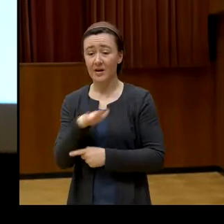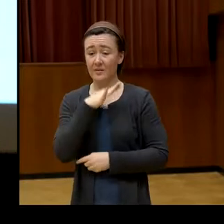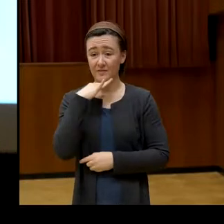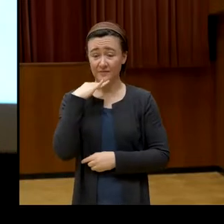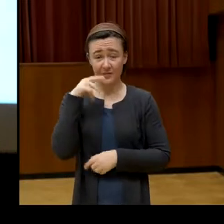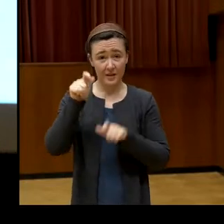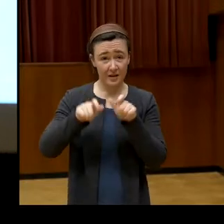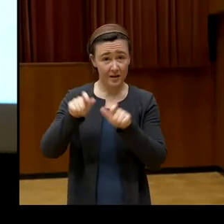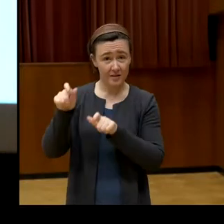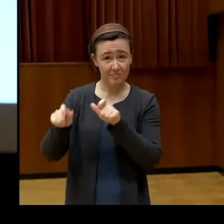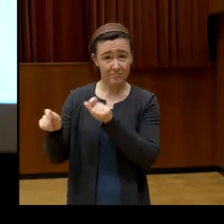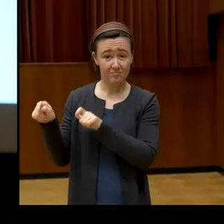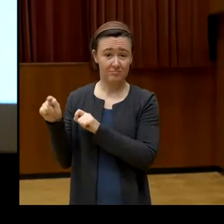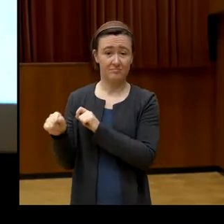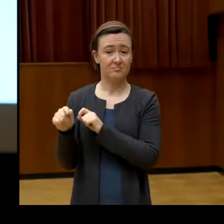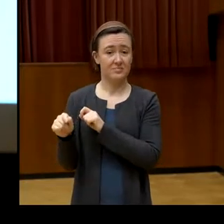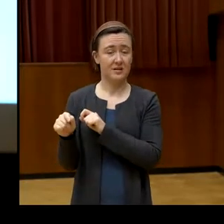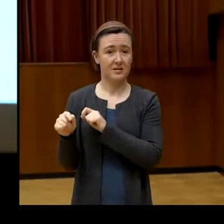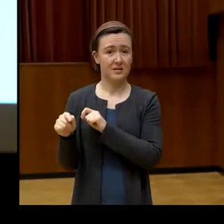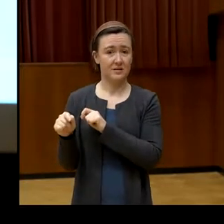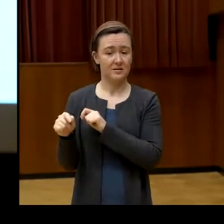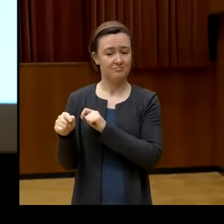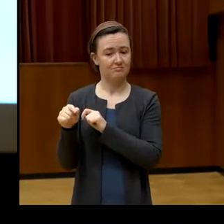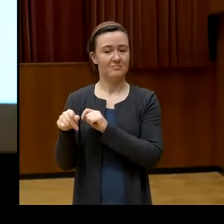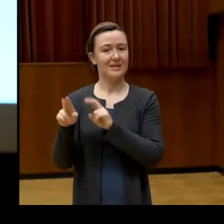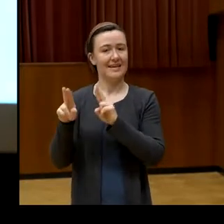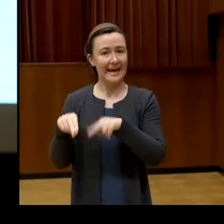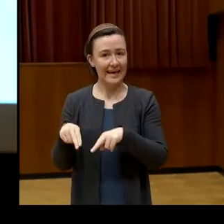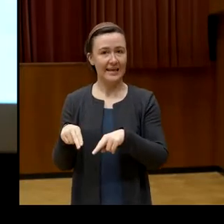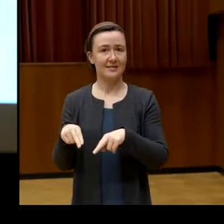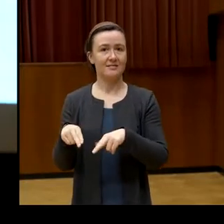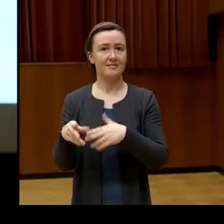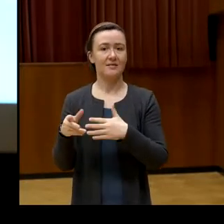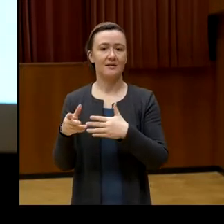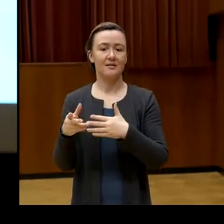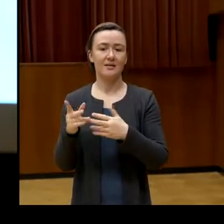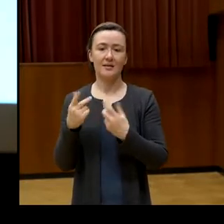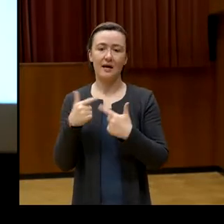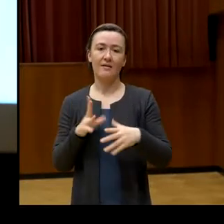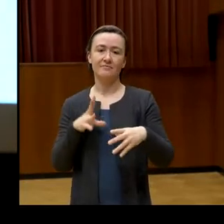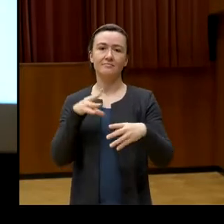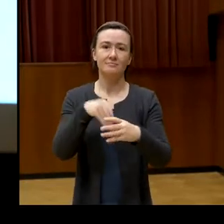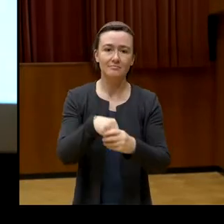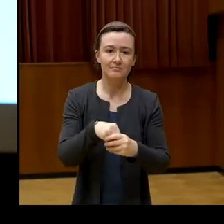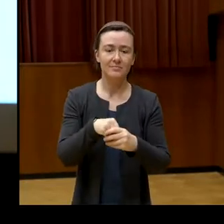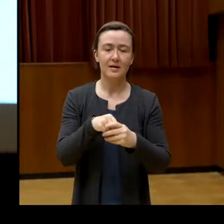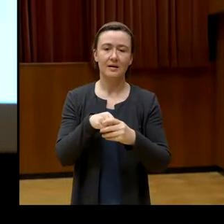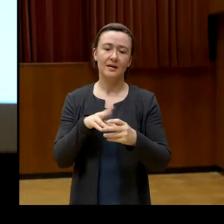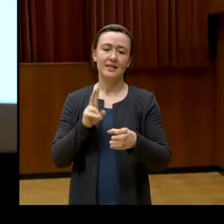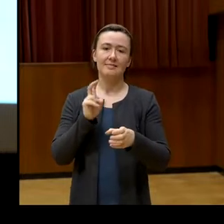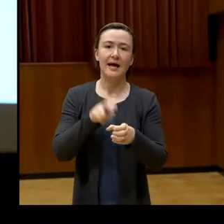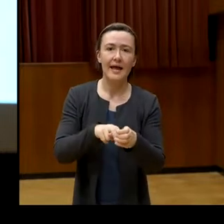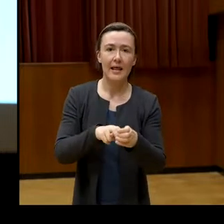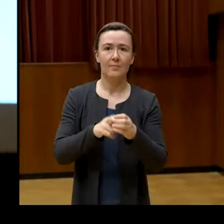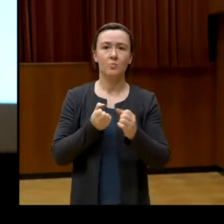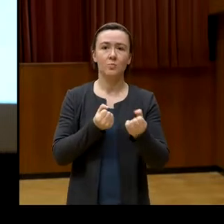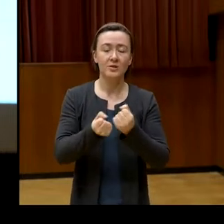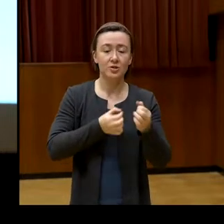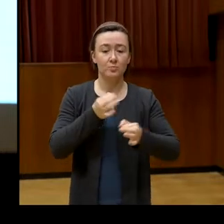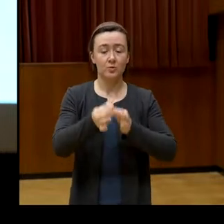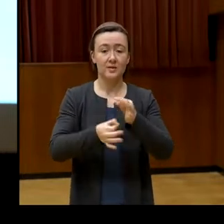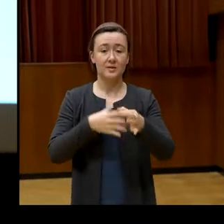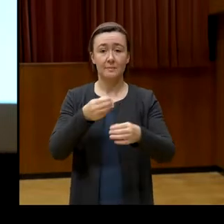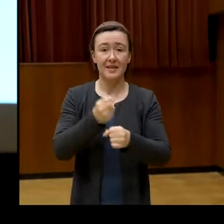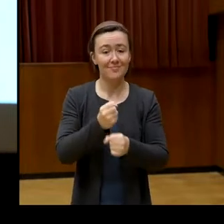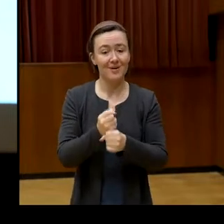dieses Recht, dieses Recht auf Teilhabe und Teilnahme an politischen Prozessen leider